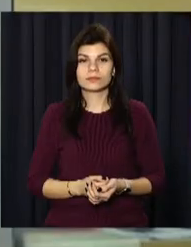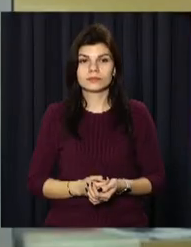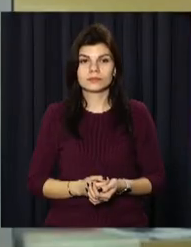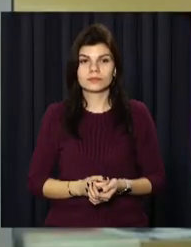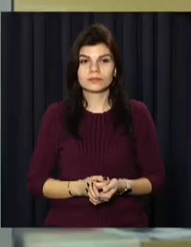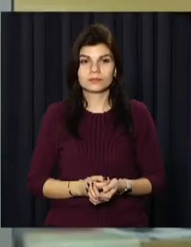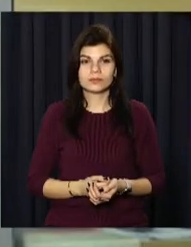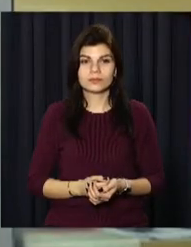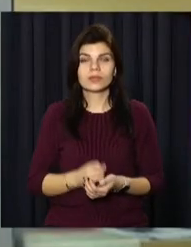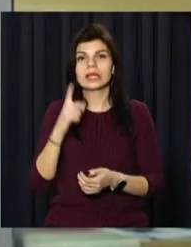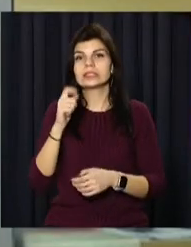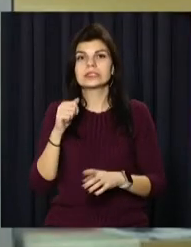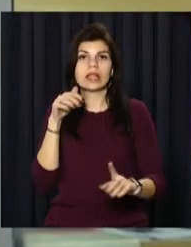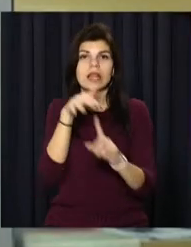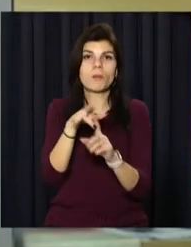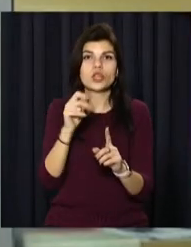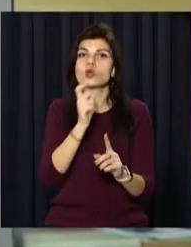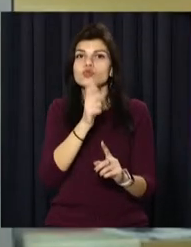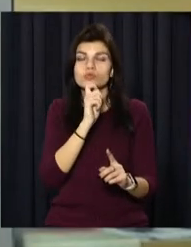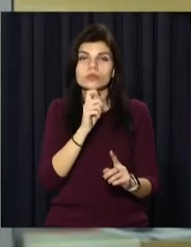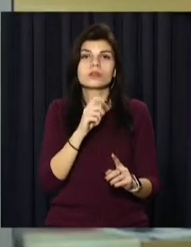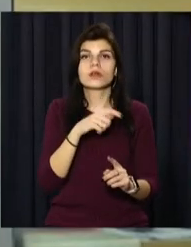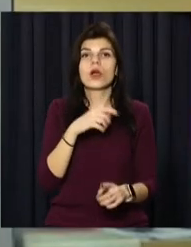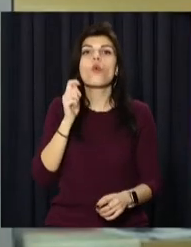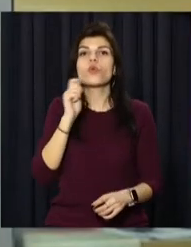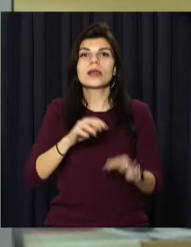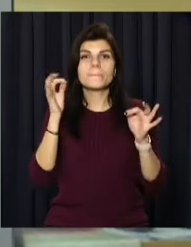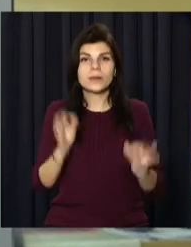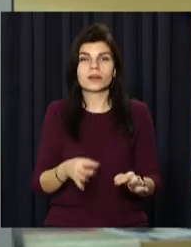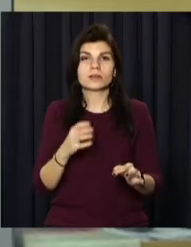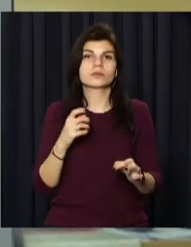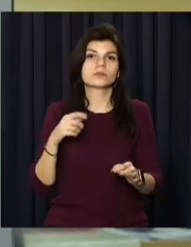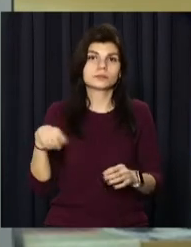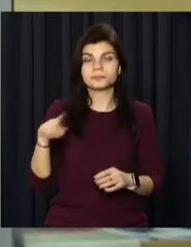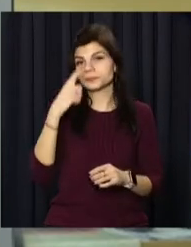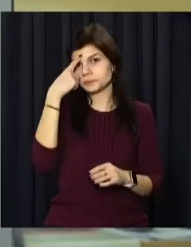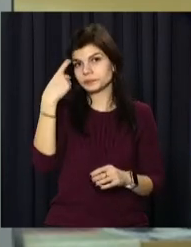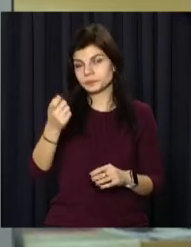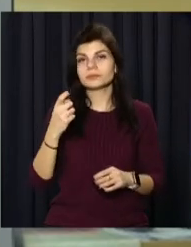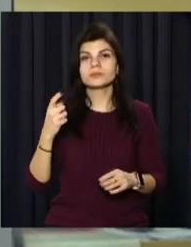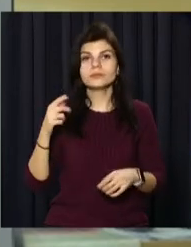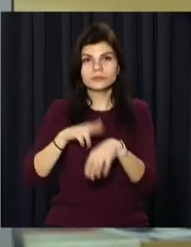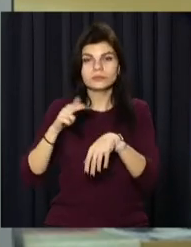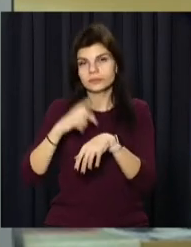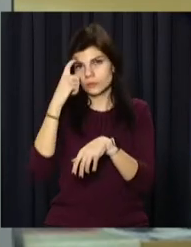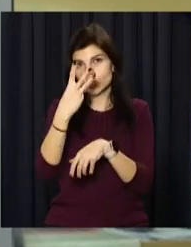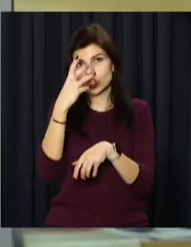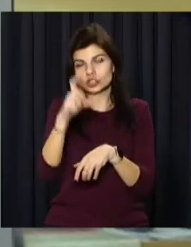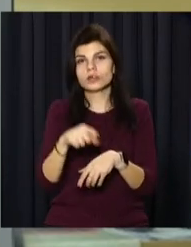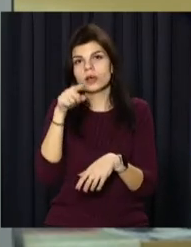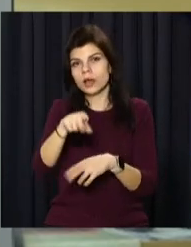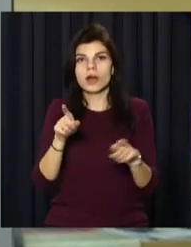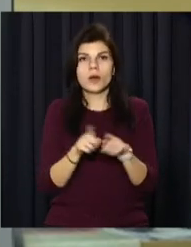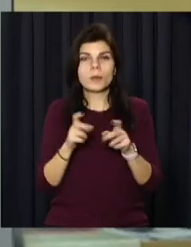За напад на журналістів видання «Українська правда» правоохоронці повідомили про підозрю трьом чоловікам.